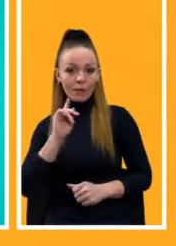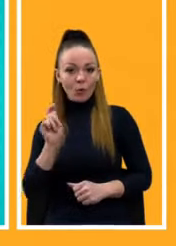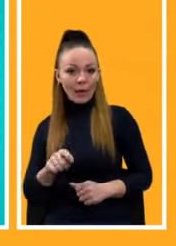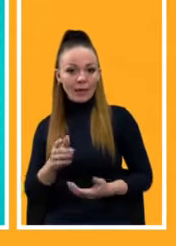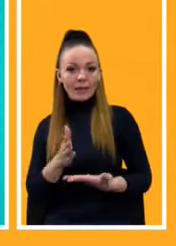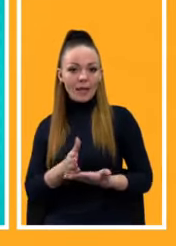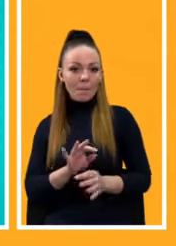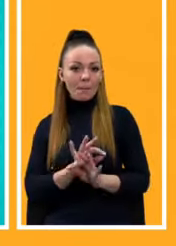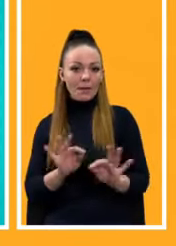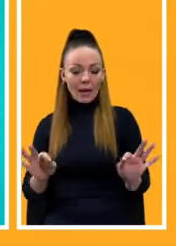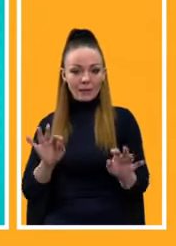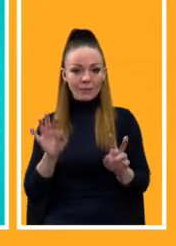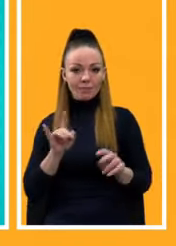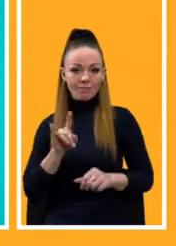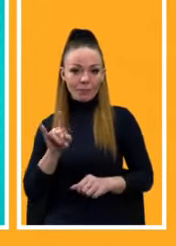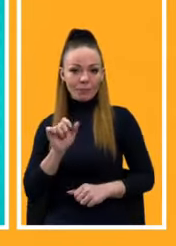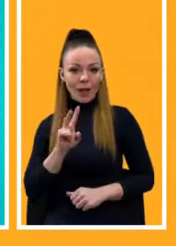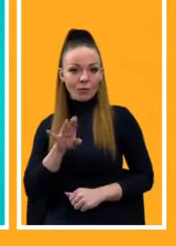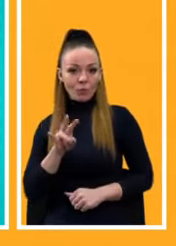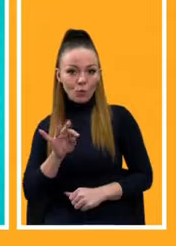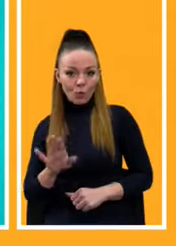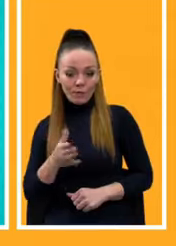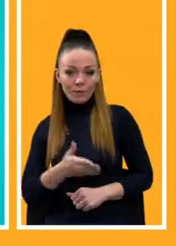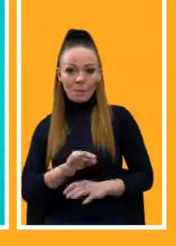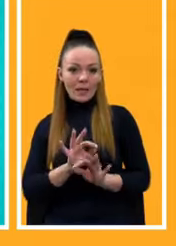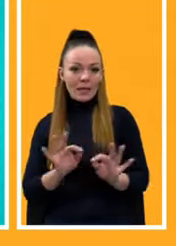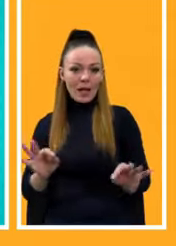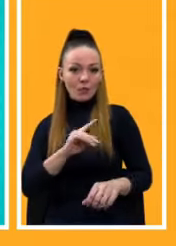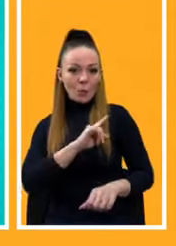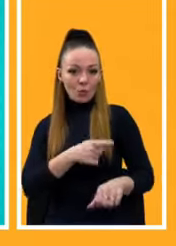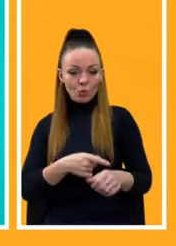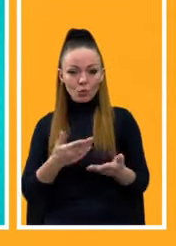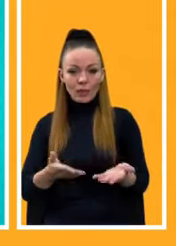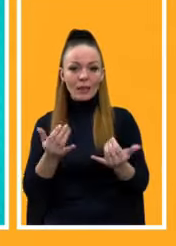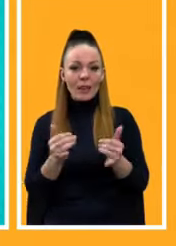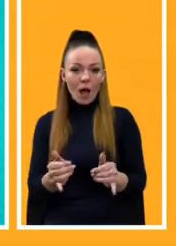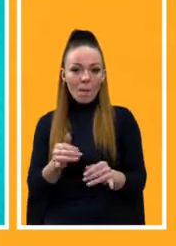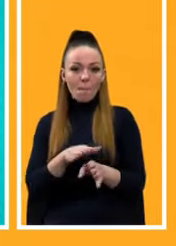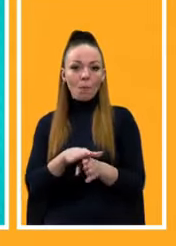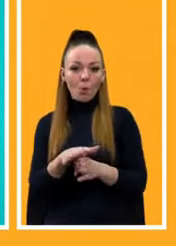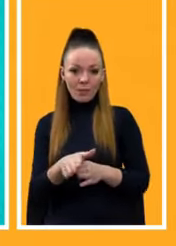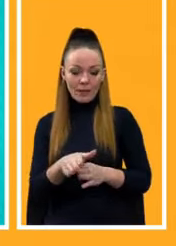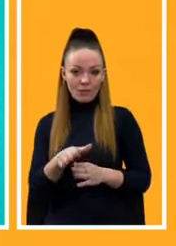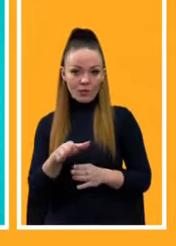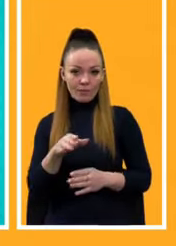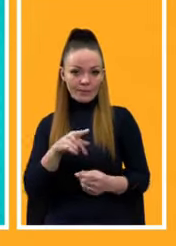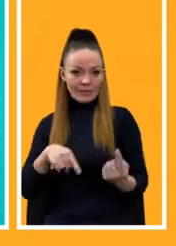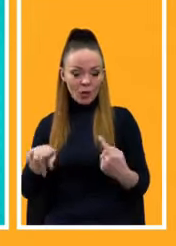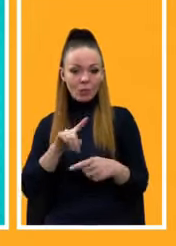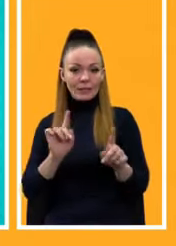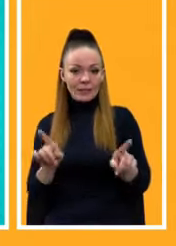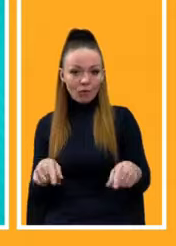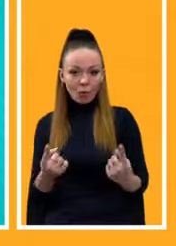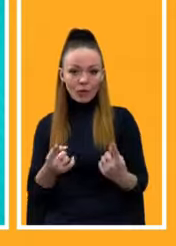прекрасний Антонов, в Україні є всі наші прекрасні потужності для повного циклу створення